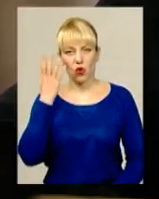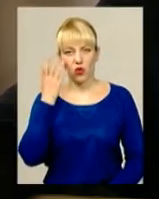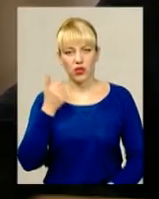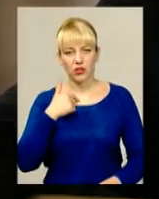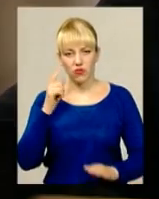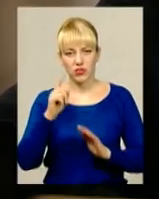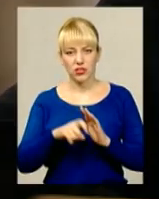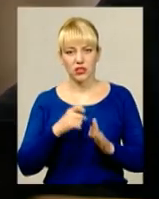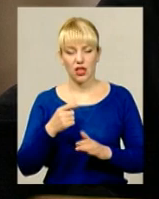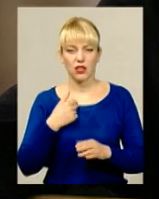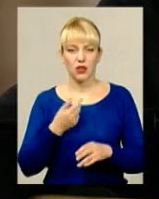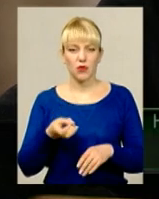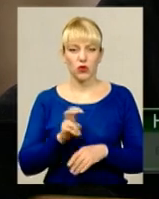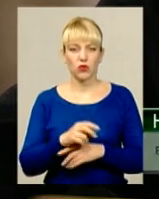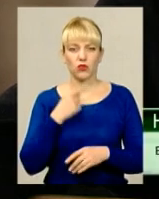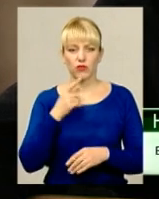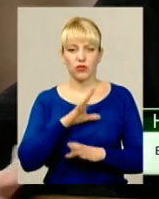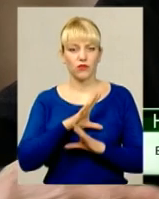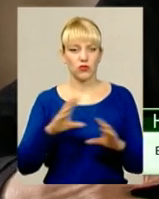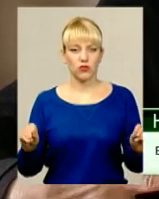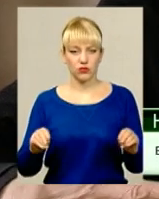приходжу, Бейлик каже, що все,